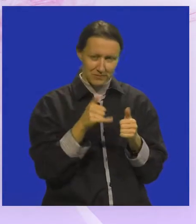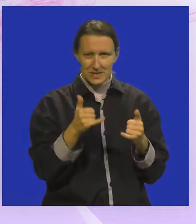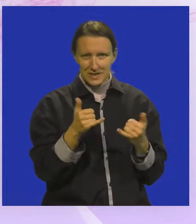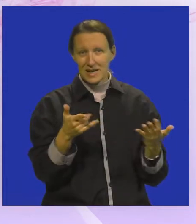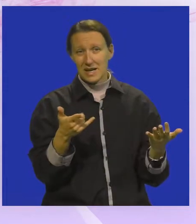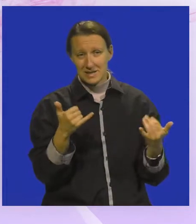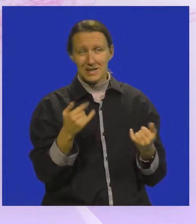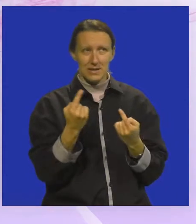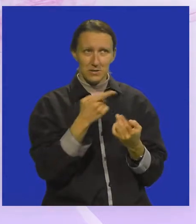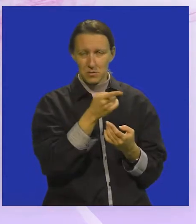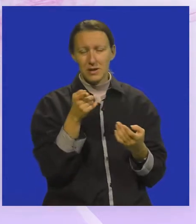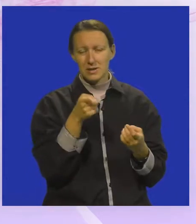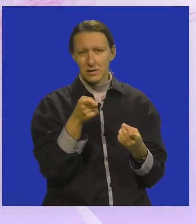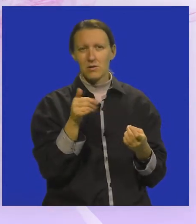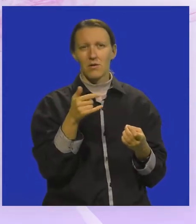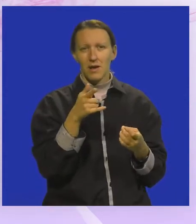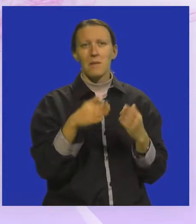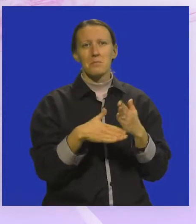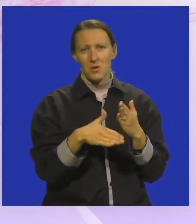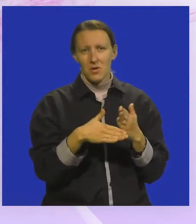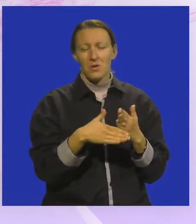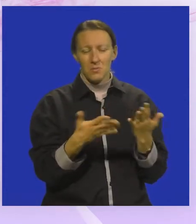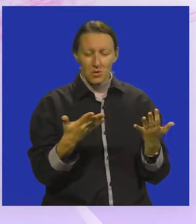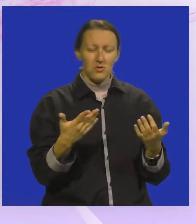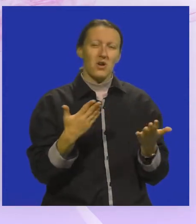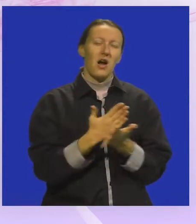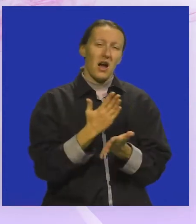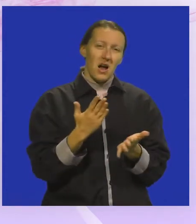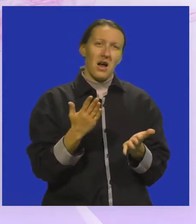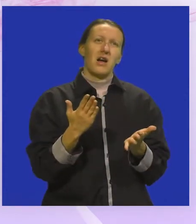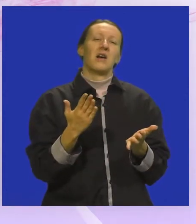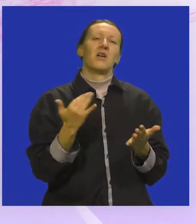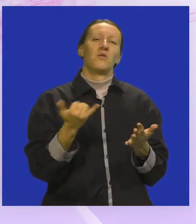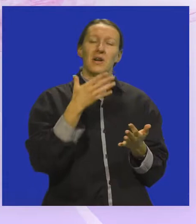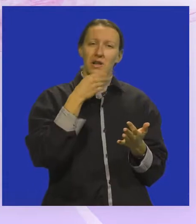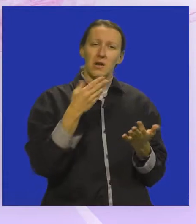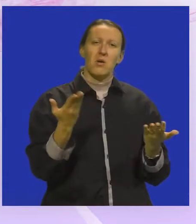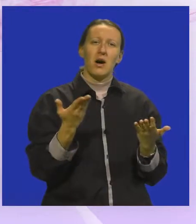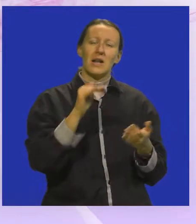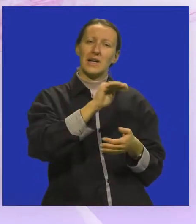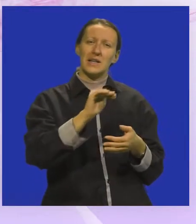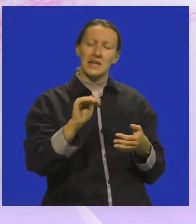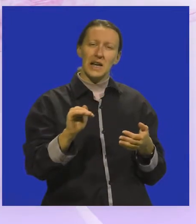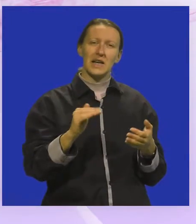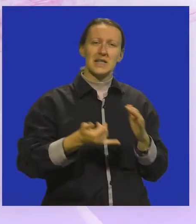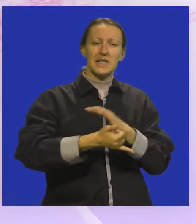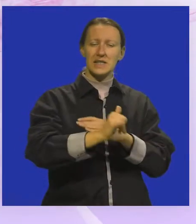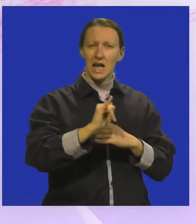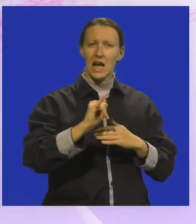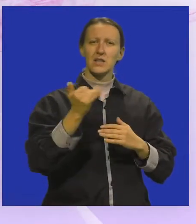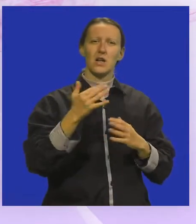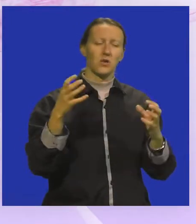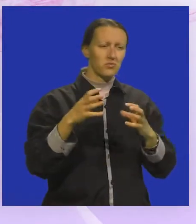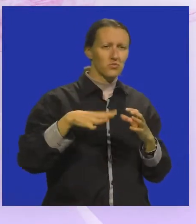ovom trenutku nam je to čak pomoć. Međutim, uvijek je lijepo kada djeca iziđu, kada se